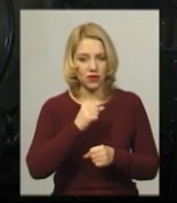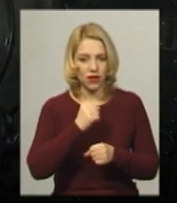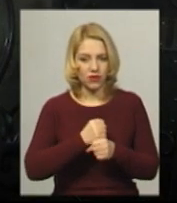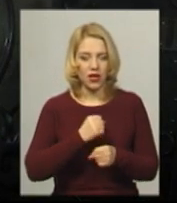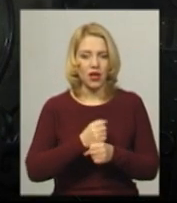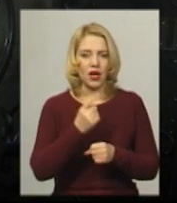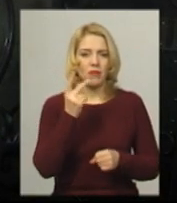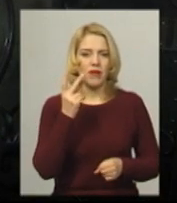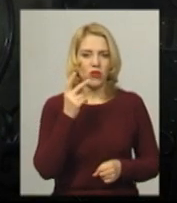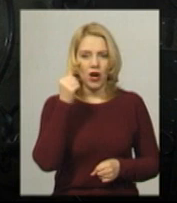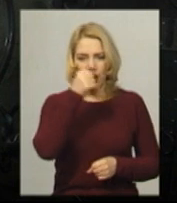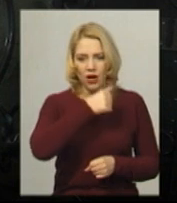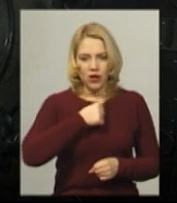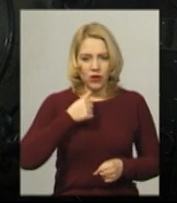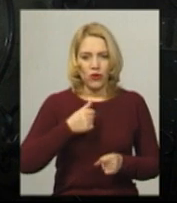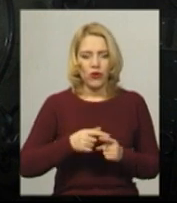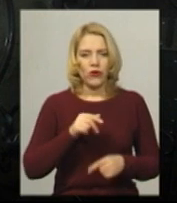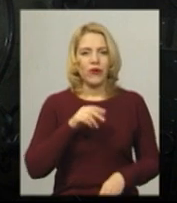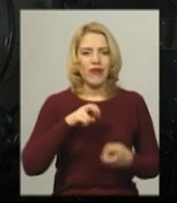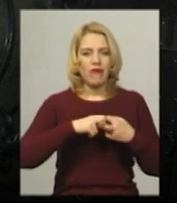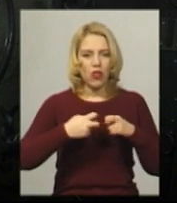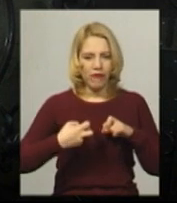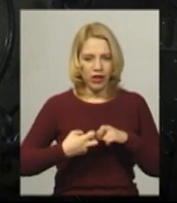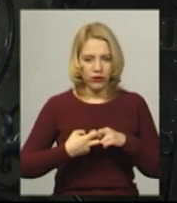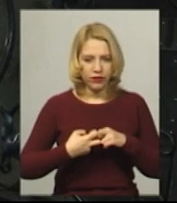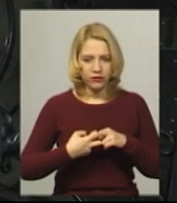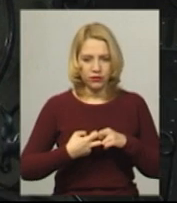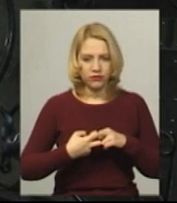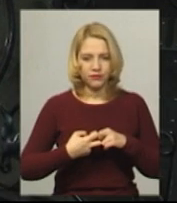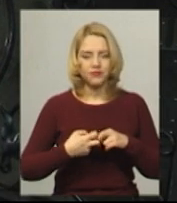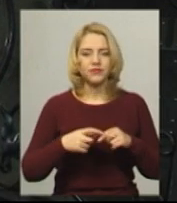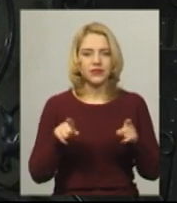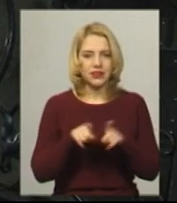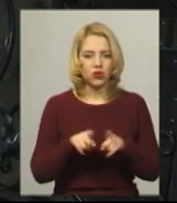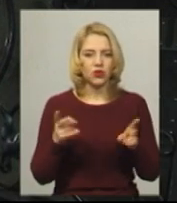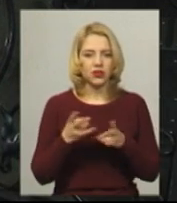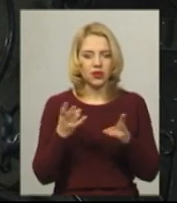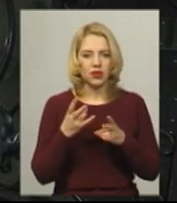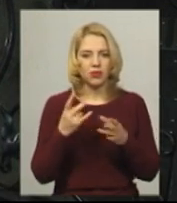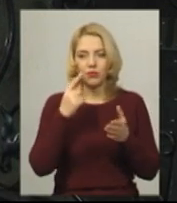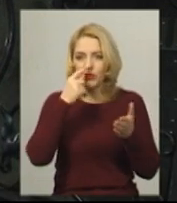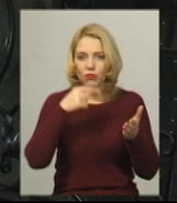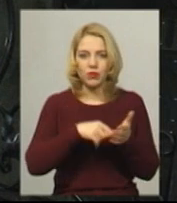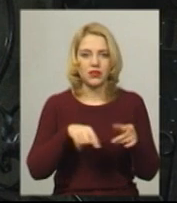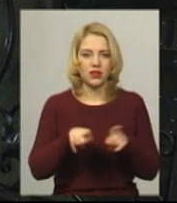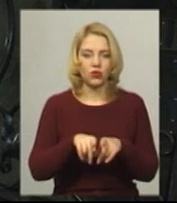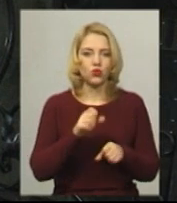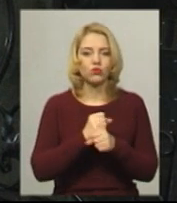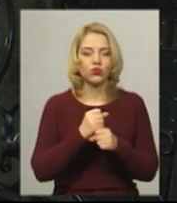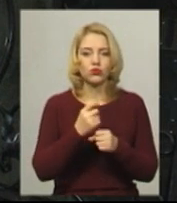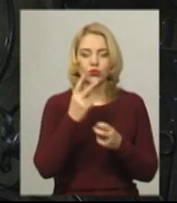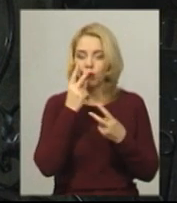на потужній косні в самому Івано-Франківську. Тобі треба все одно десь попасти на таку роботу, щоб подивитися,